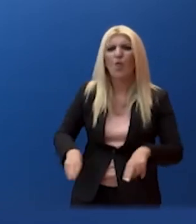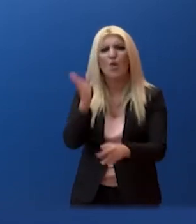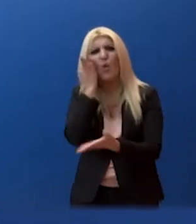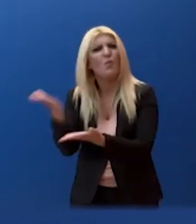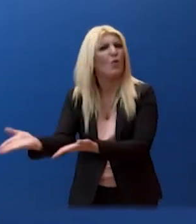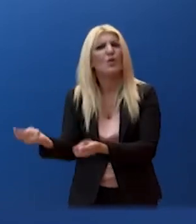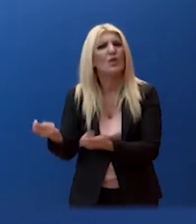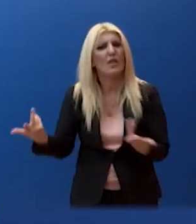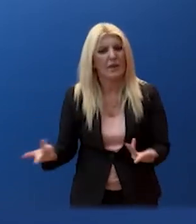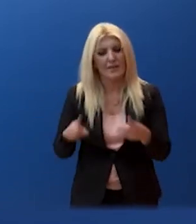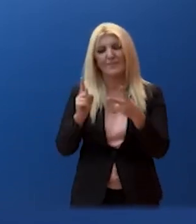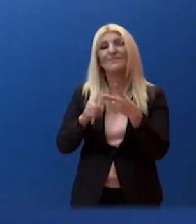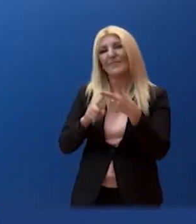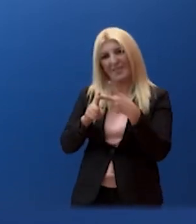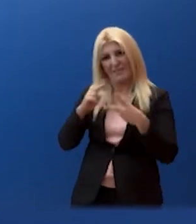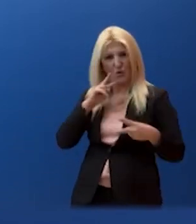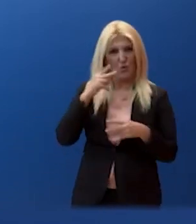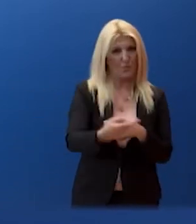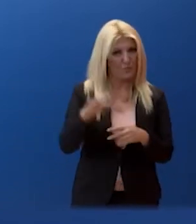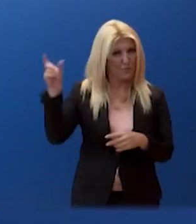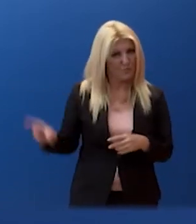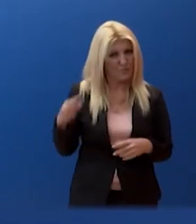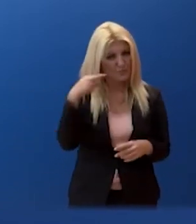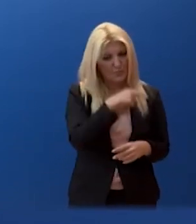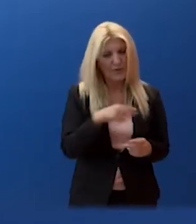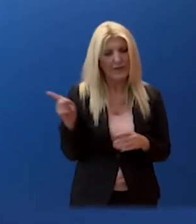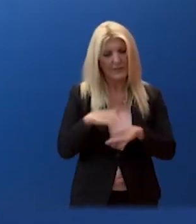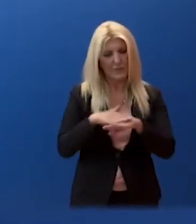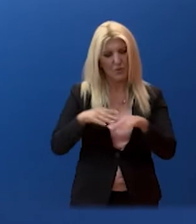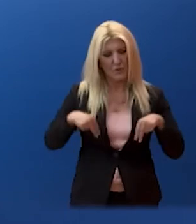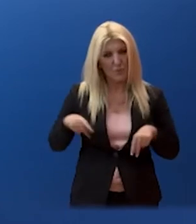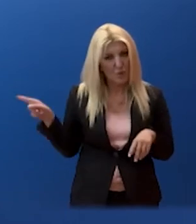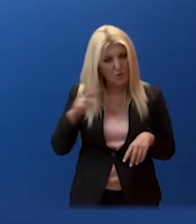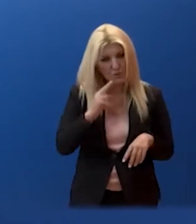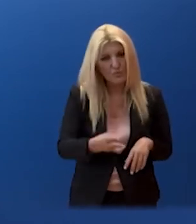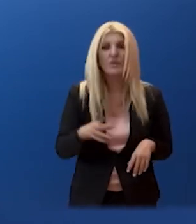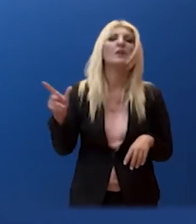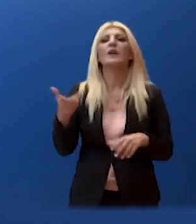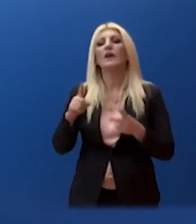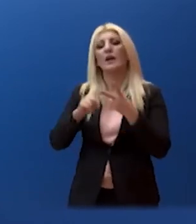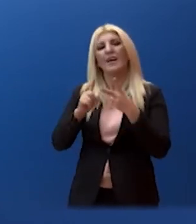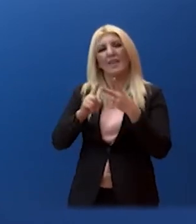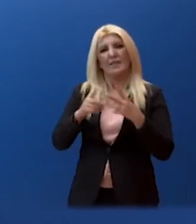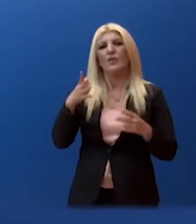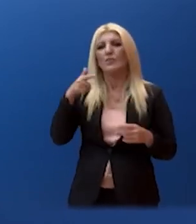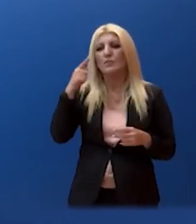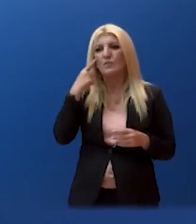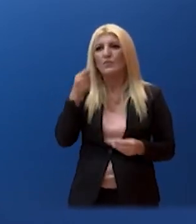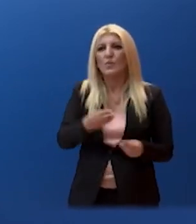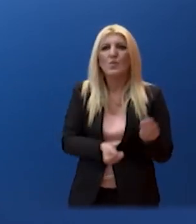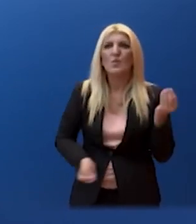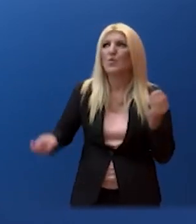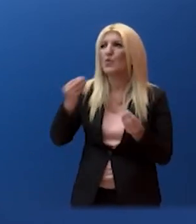δεύτερο, είναι θέμα λίγων ημερών. Γι' αυτό σήμερα, ενδεχομένως λαμβάνοντας όλοι υπόψη ότι υπάρχει μια επιδίνωση των καιρικών